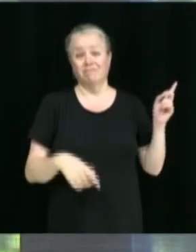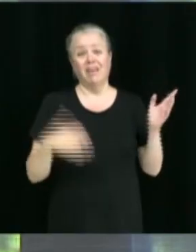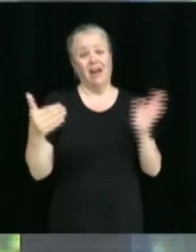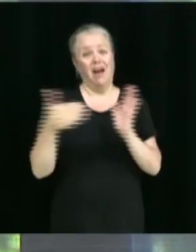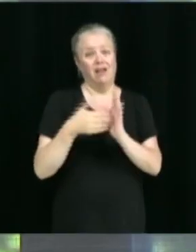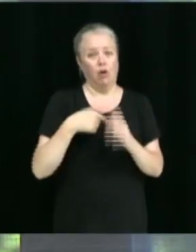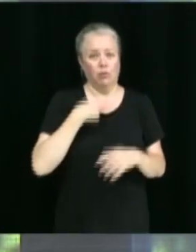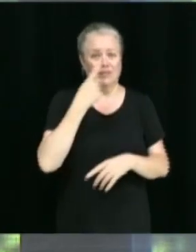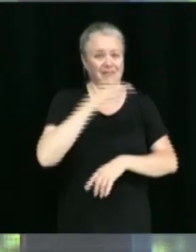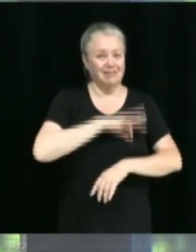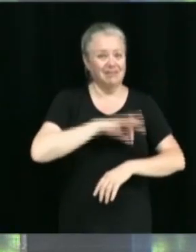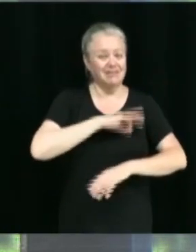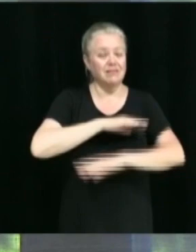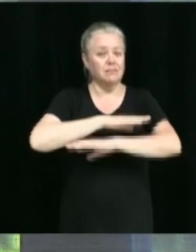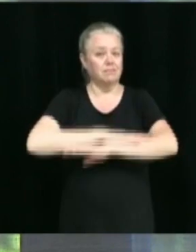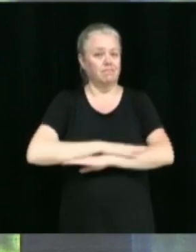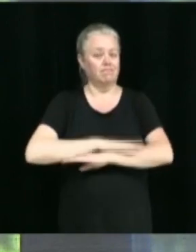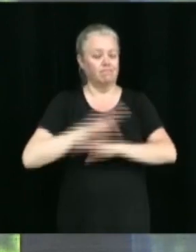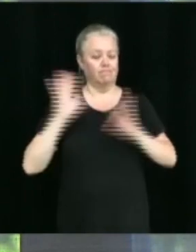Parfait.